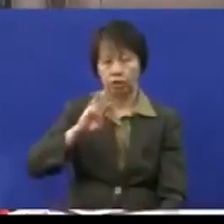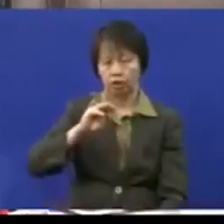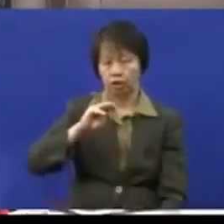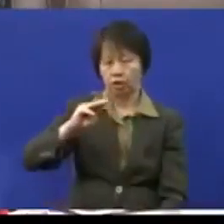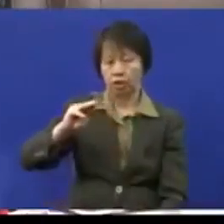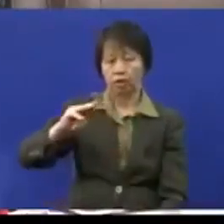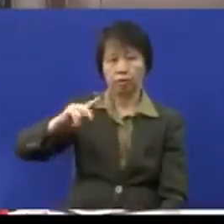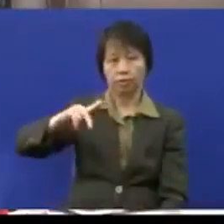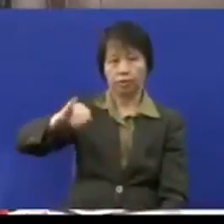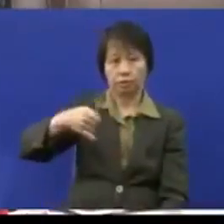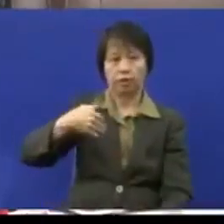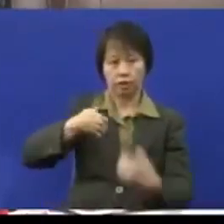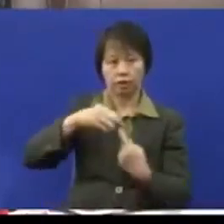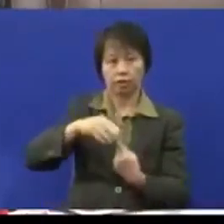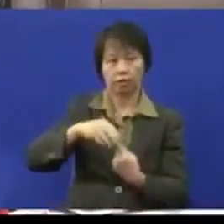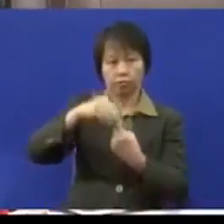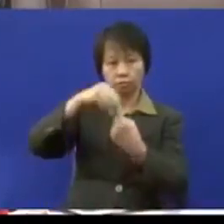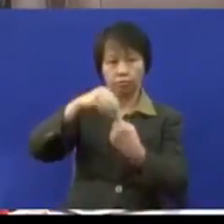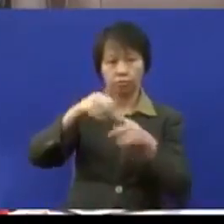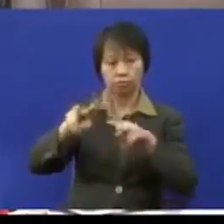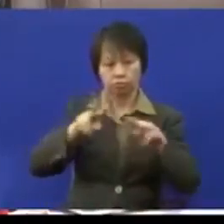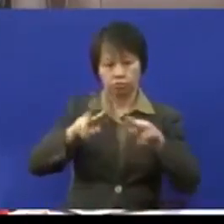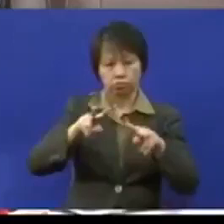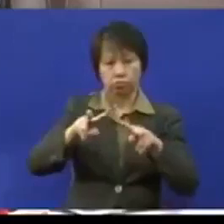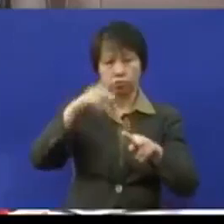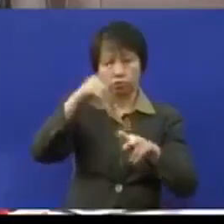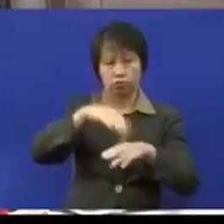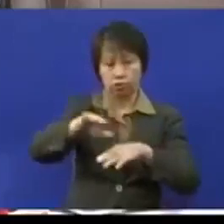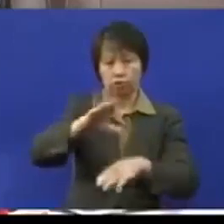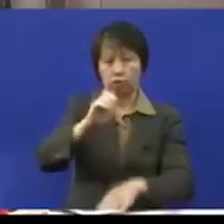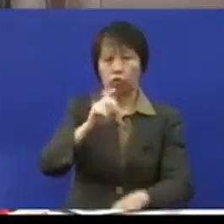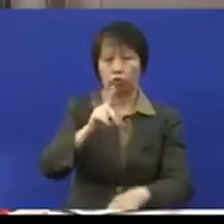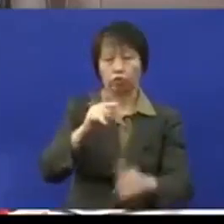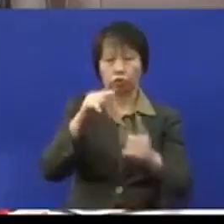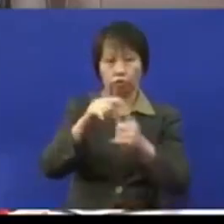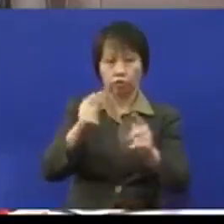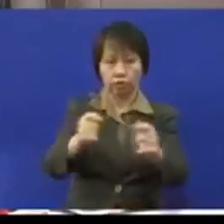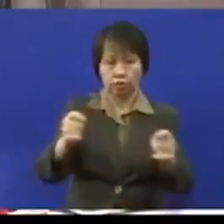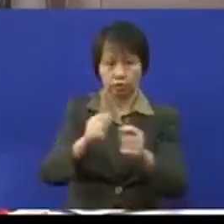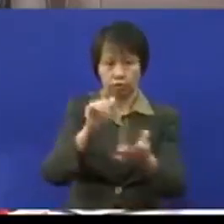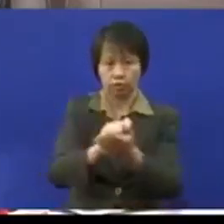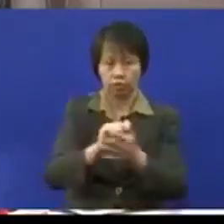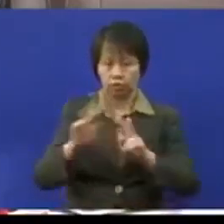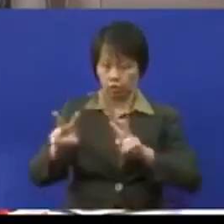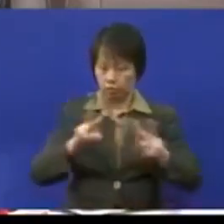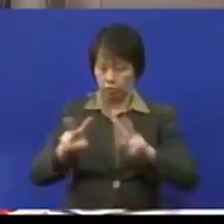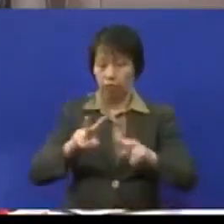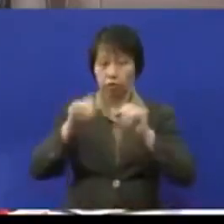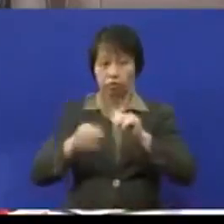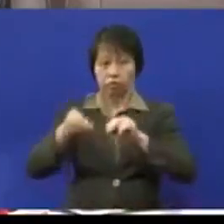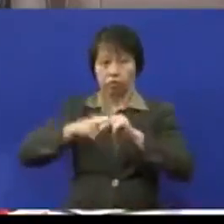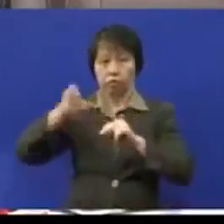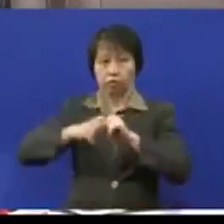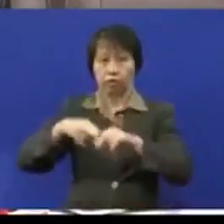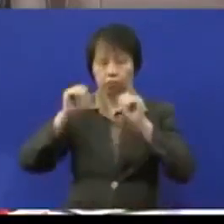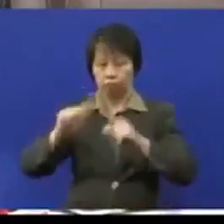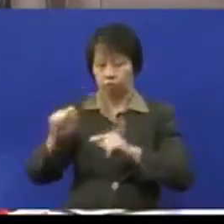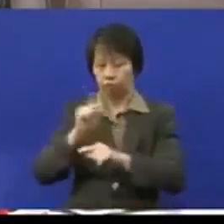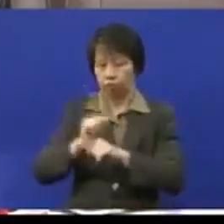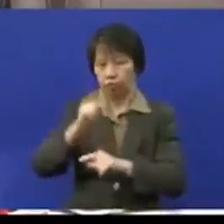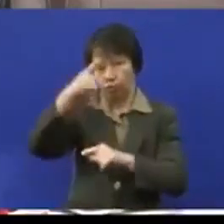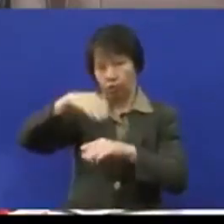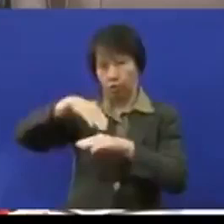ada van yang spesifik untuk menghantar OKU ke destinasi mereka. Van-van ini boleh ditambahkan dan digunakan untuk